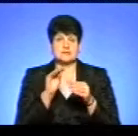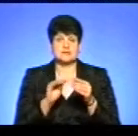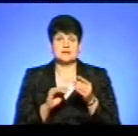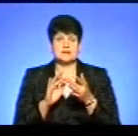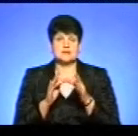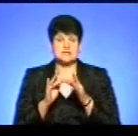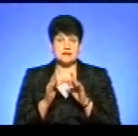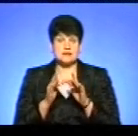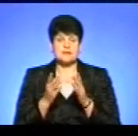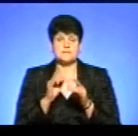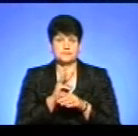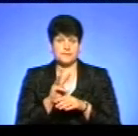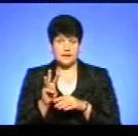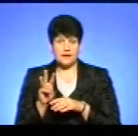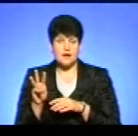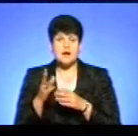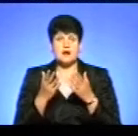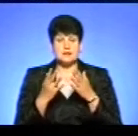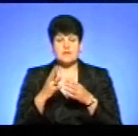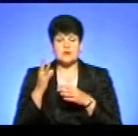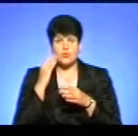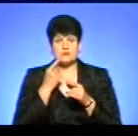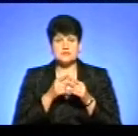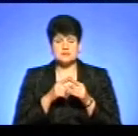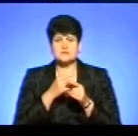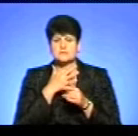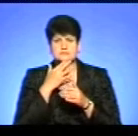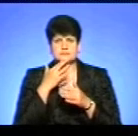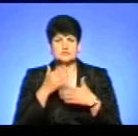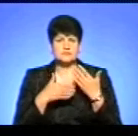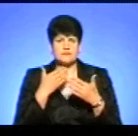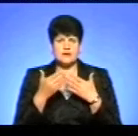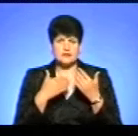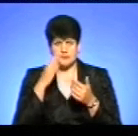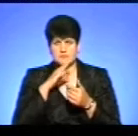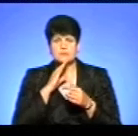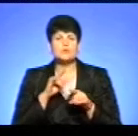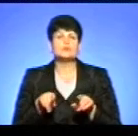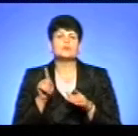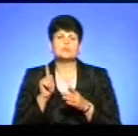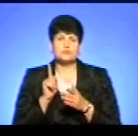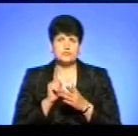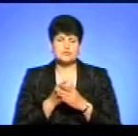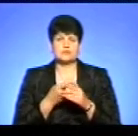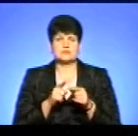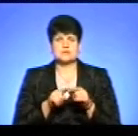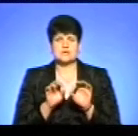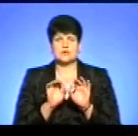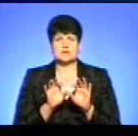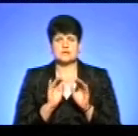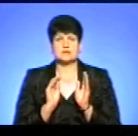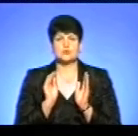сайті. Але враховуючи такі численні звернення батьків, ми однозначно дані роз'яснення